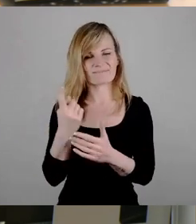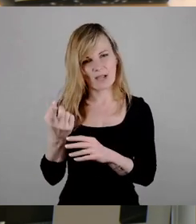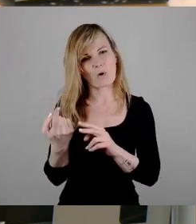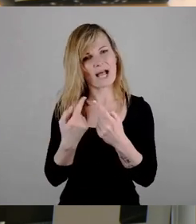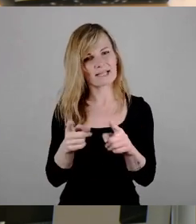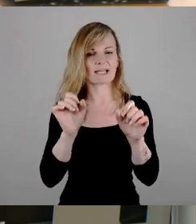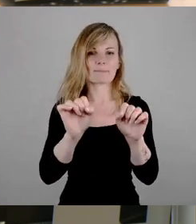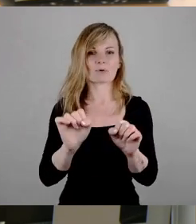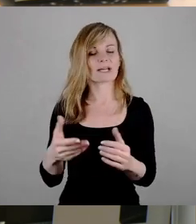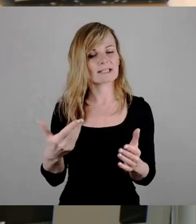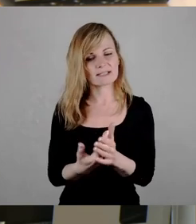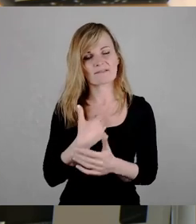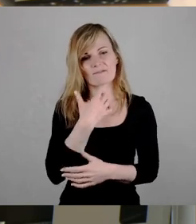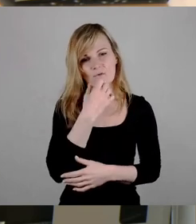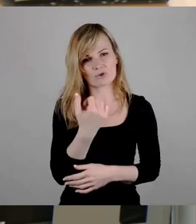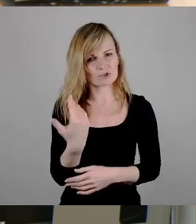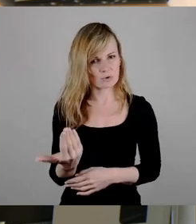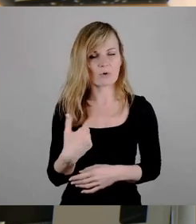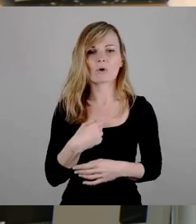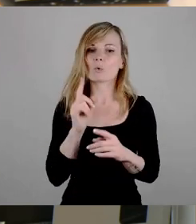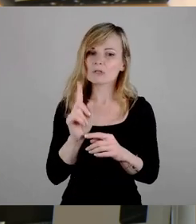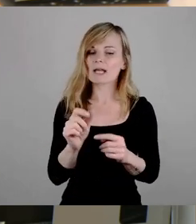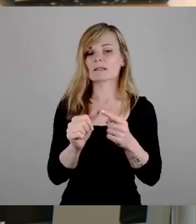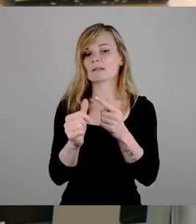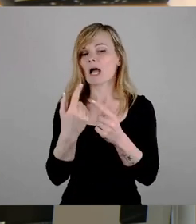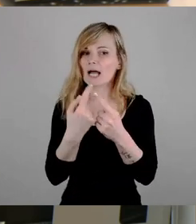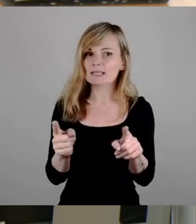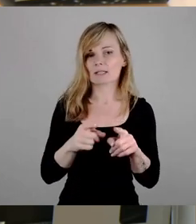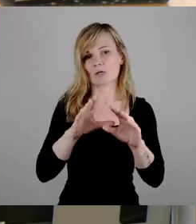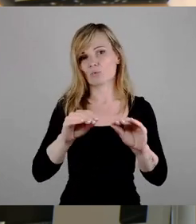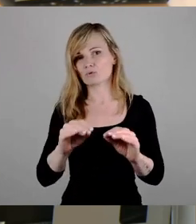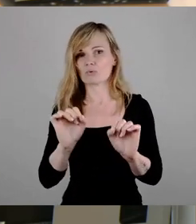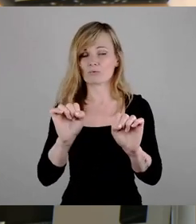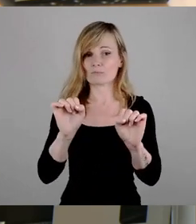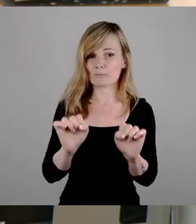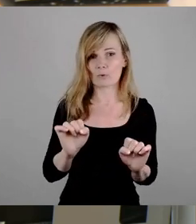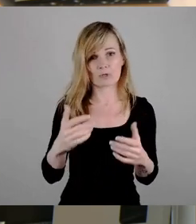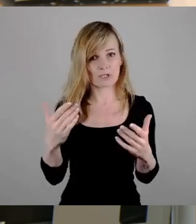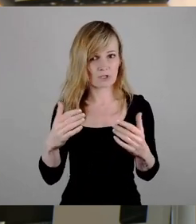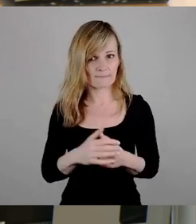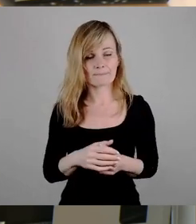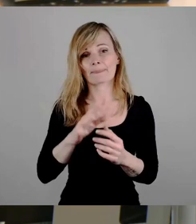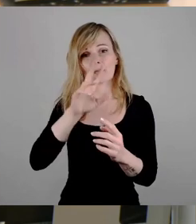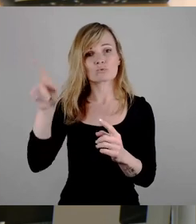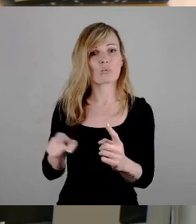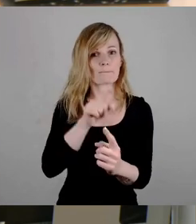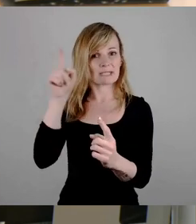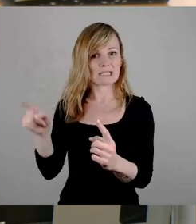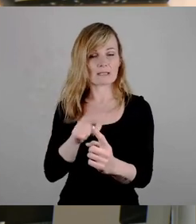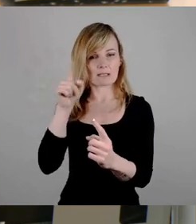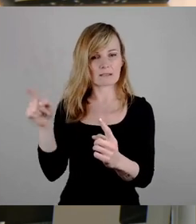Das wollen wir. Und dann kann man auch über andere Nutzungen eben auch des Turbinenwerks reden.